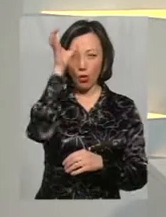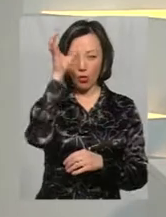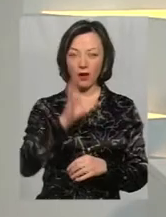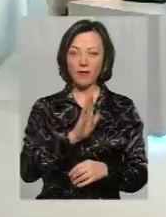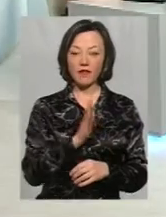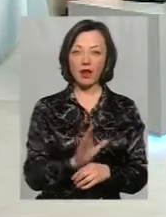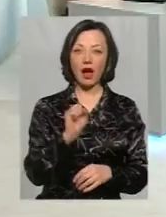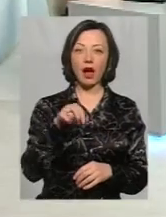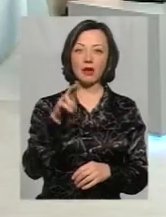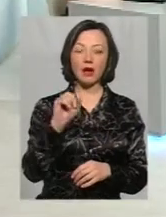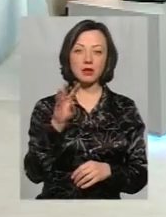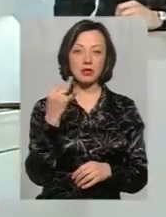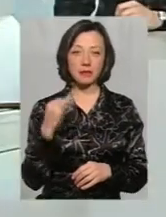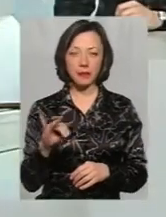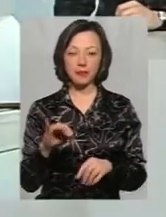Віктором Адамським,